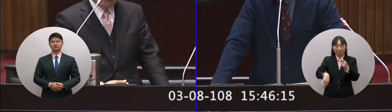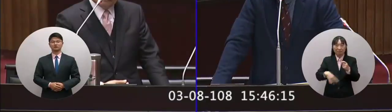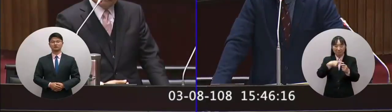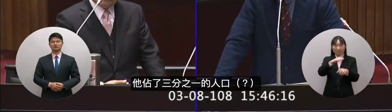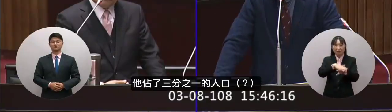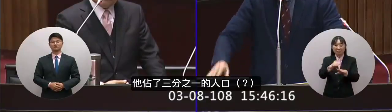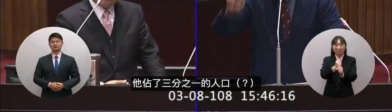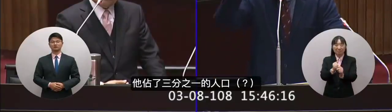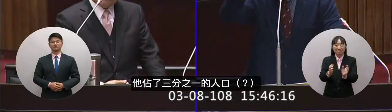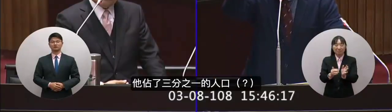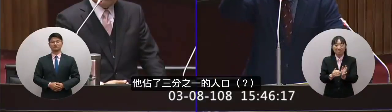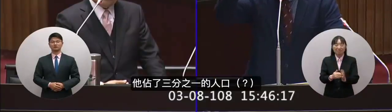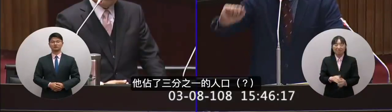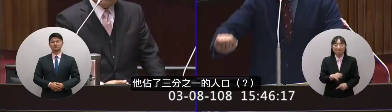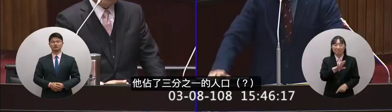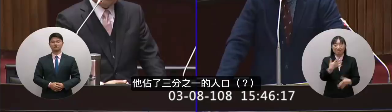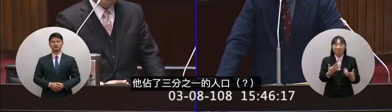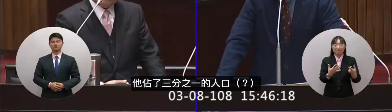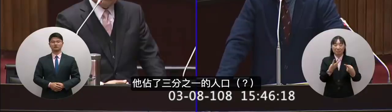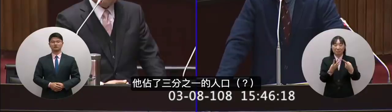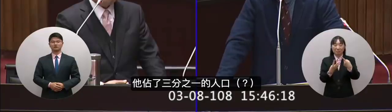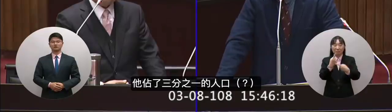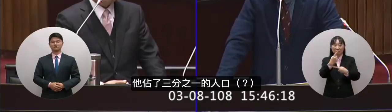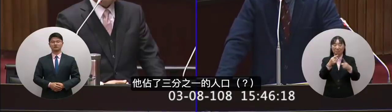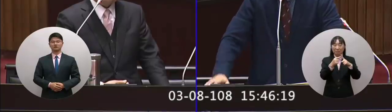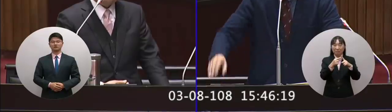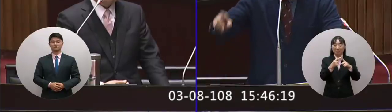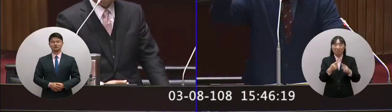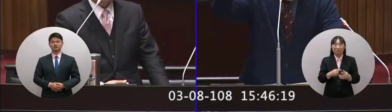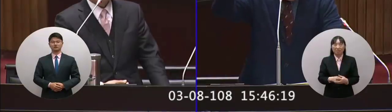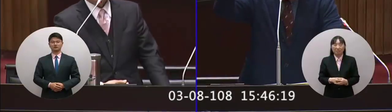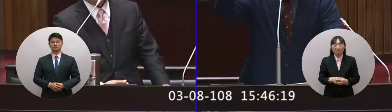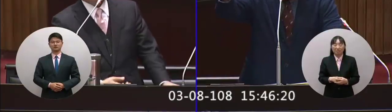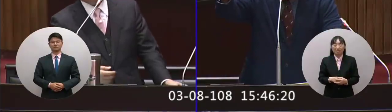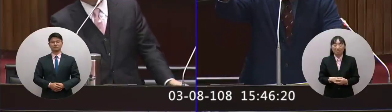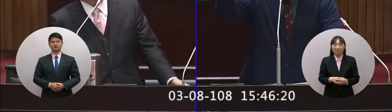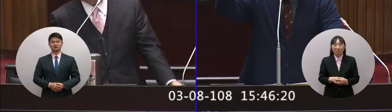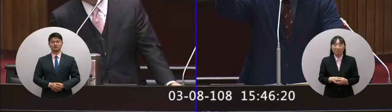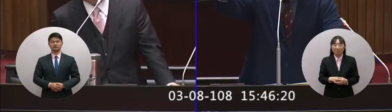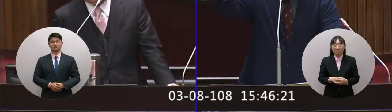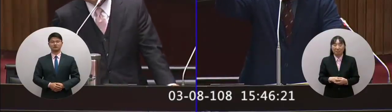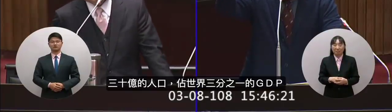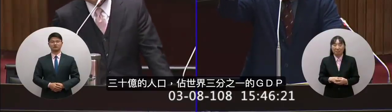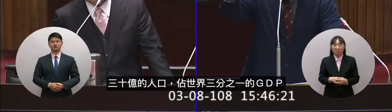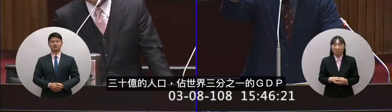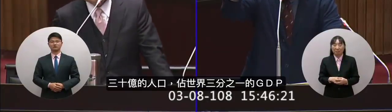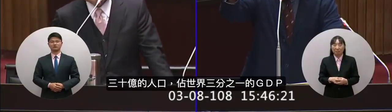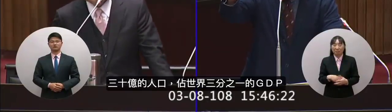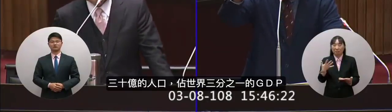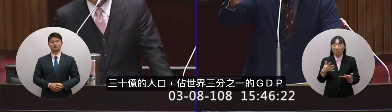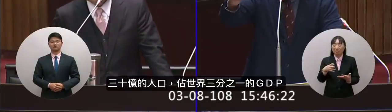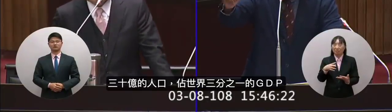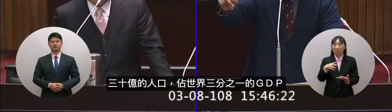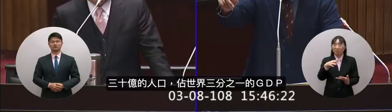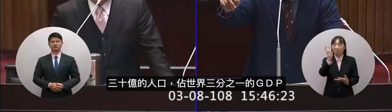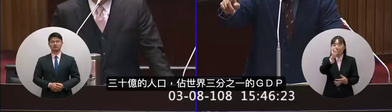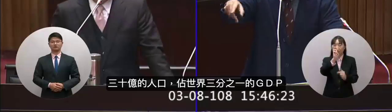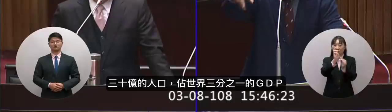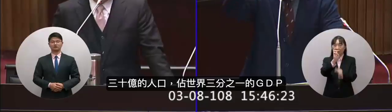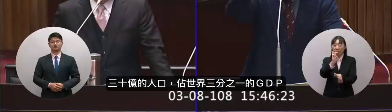完成了它佔了三分之一的人口它可以30億